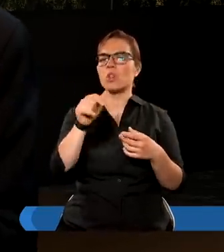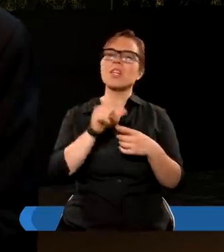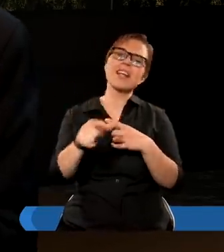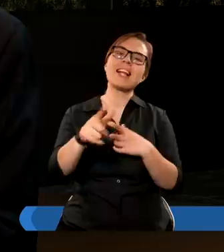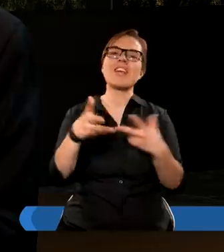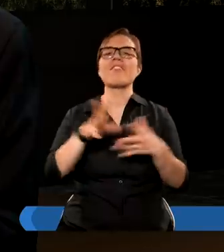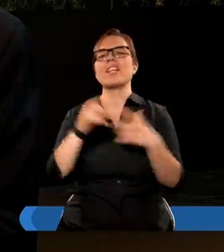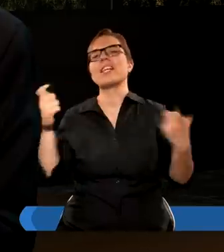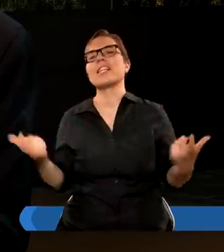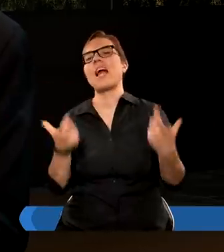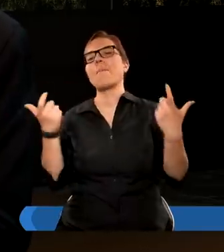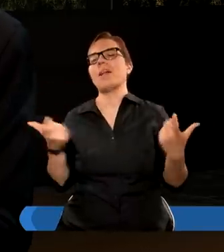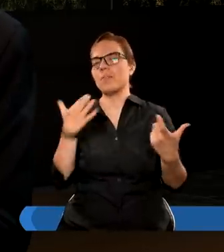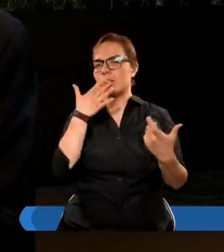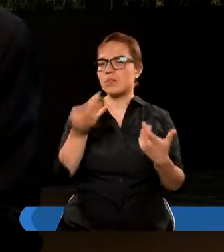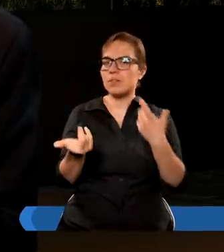niebezpieczeństwie.